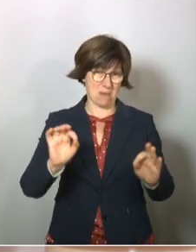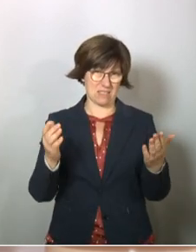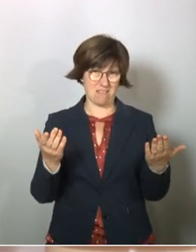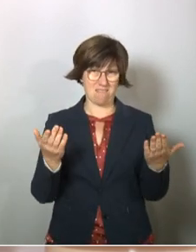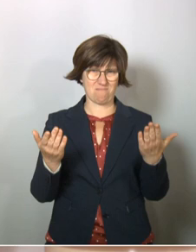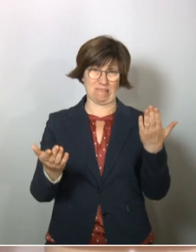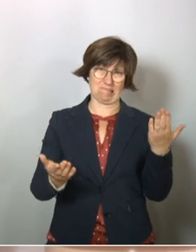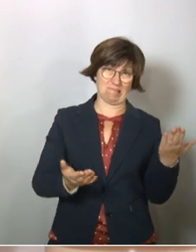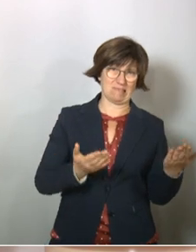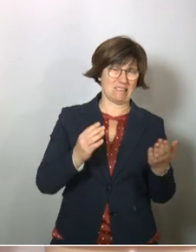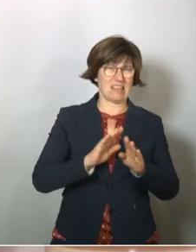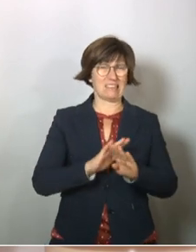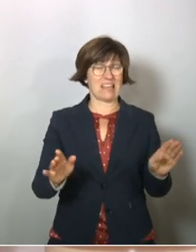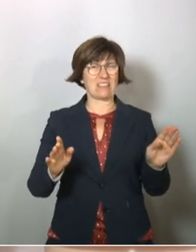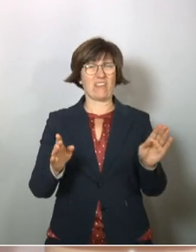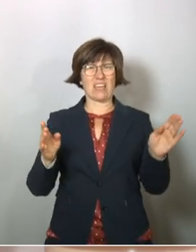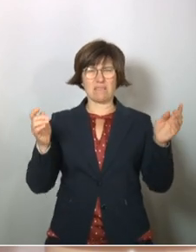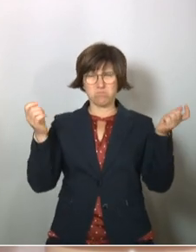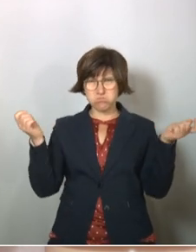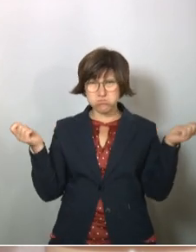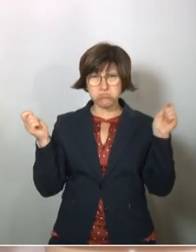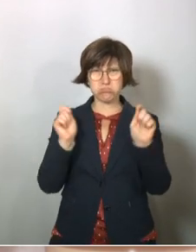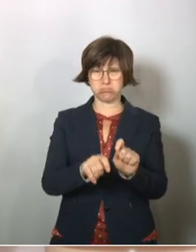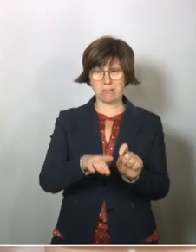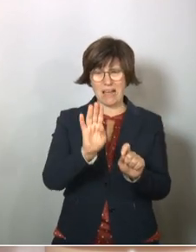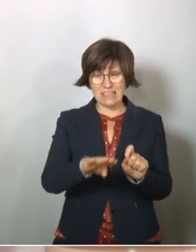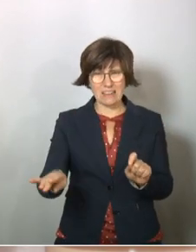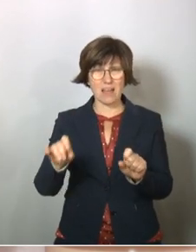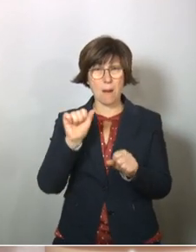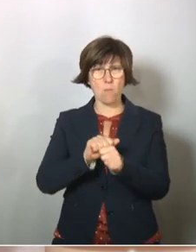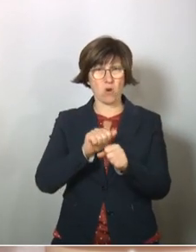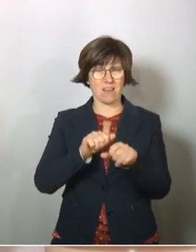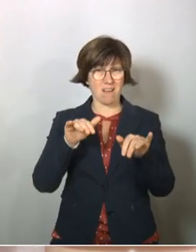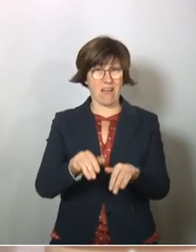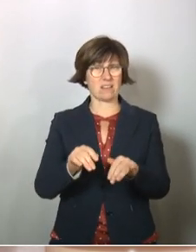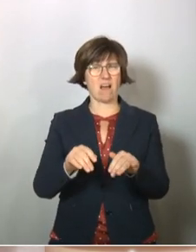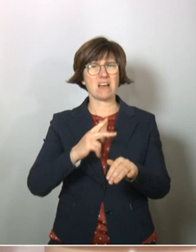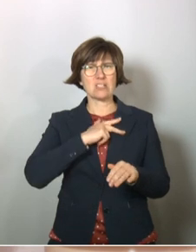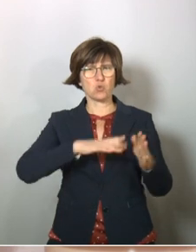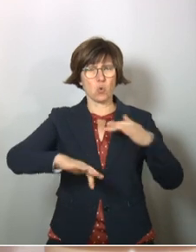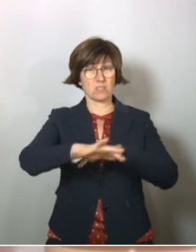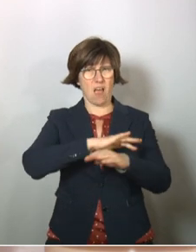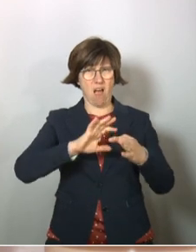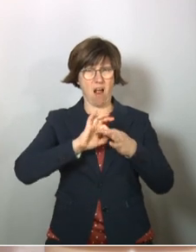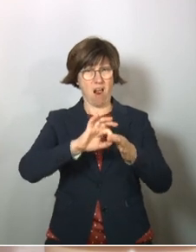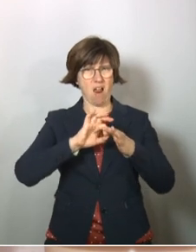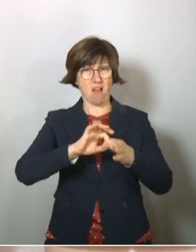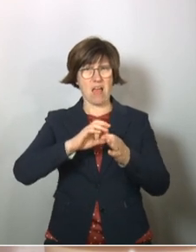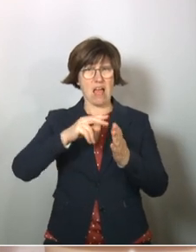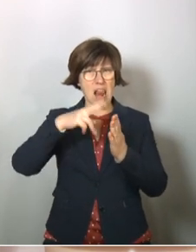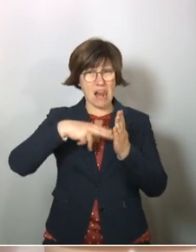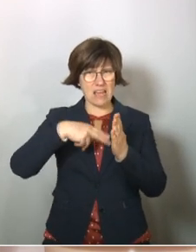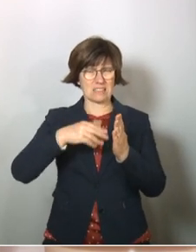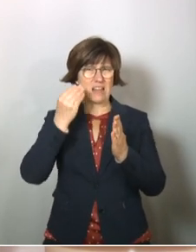das Ausschließen von Kindern, von der Möglichkeit, irgendwie sich Sozialisierung zu lernen, lesen und Schreiben